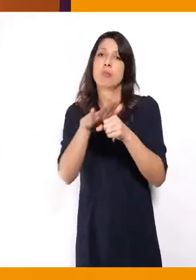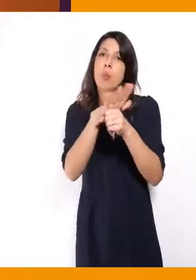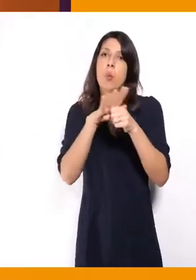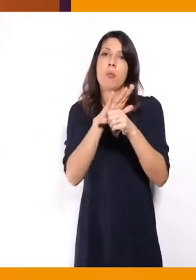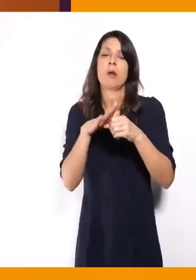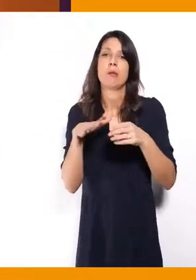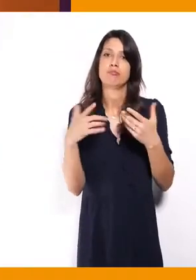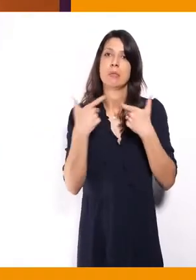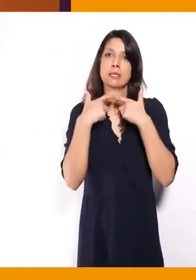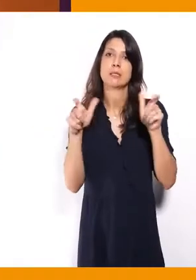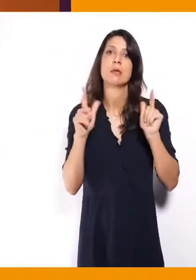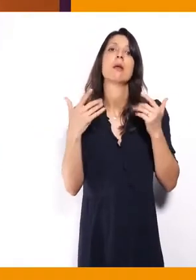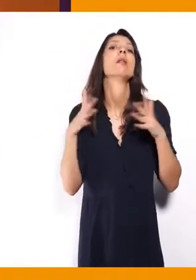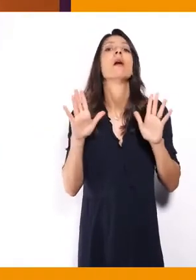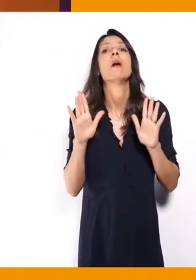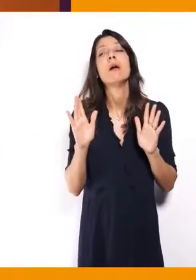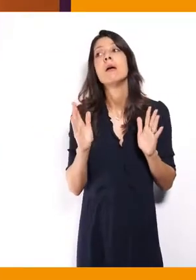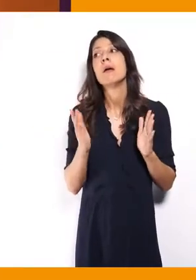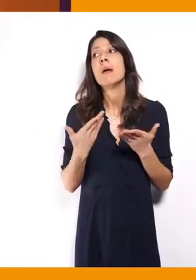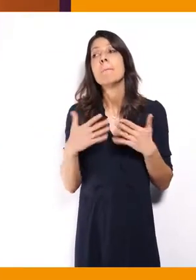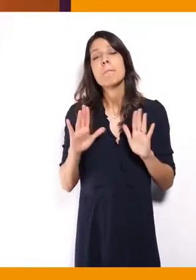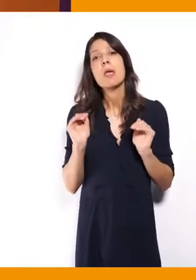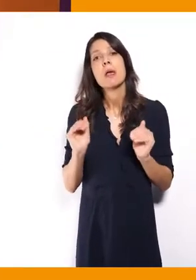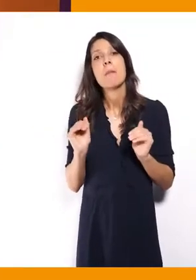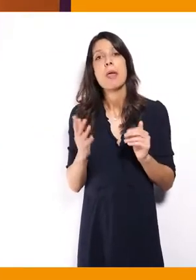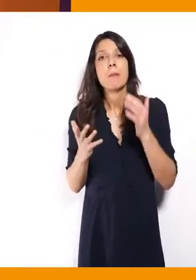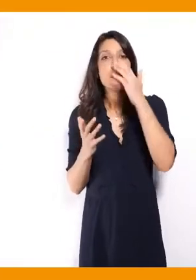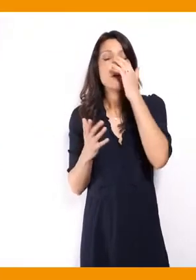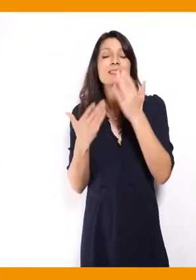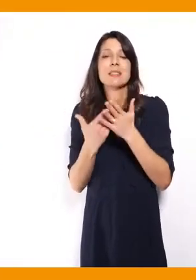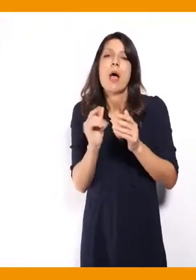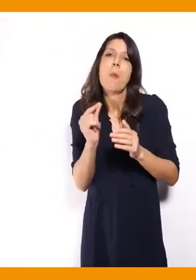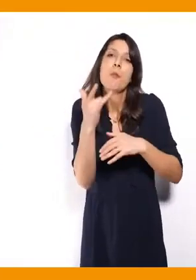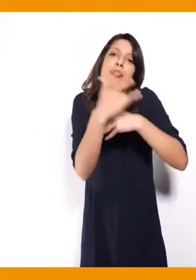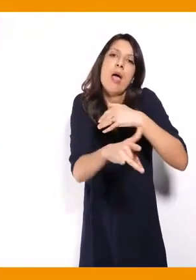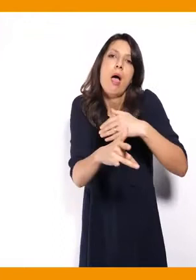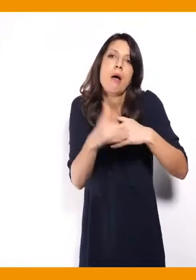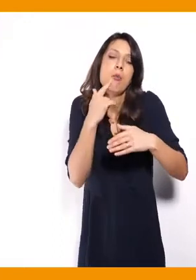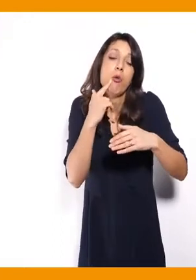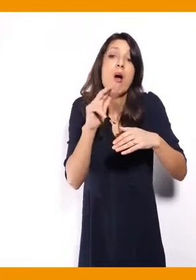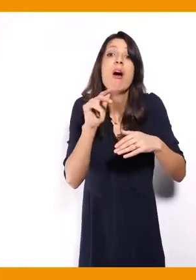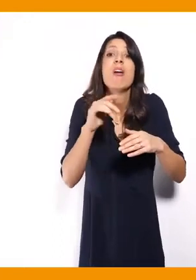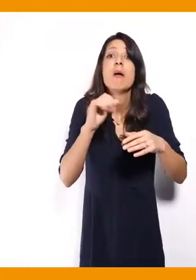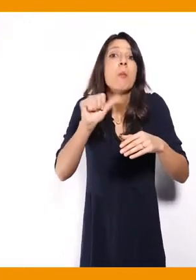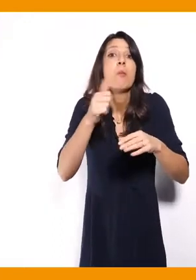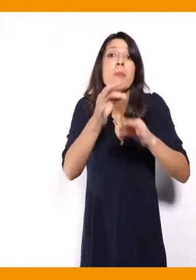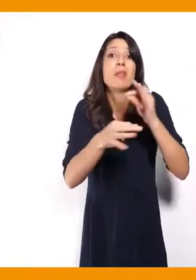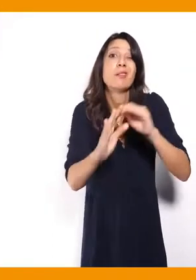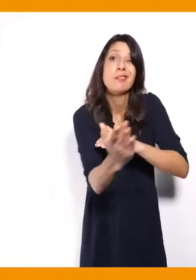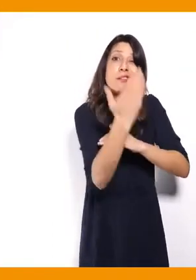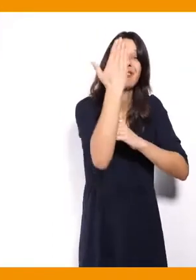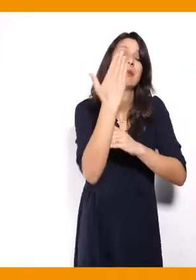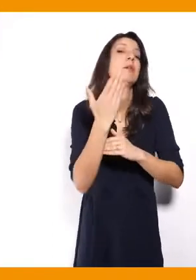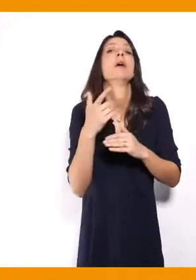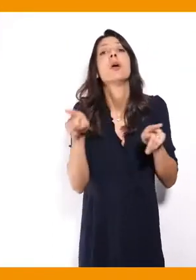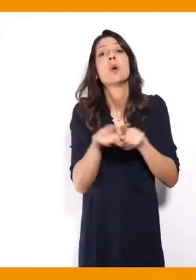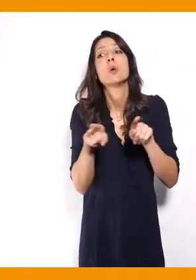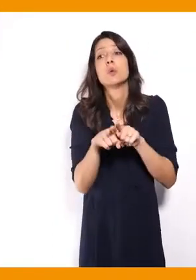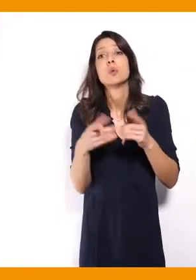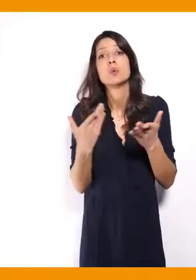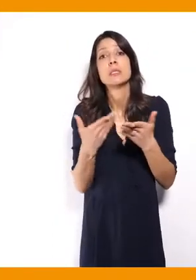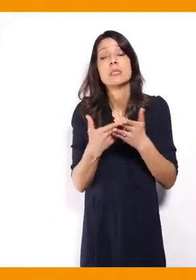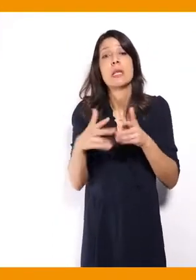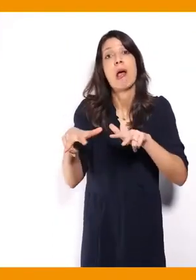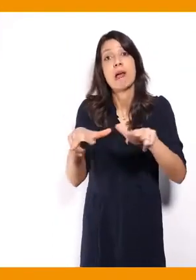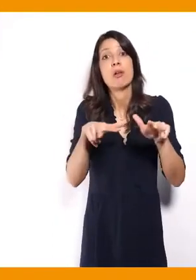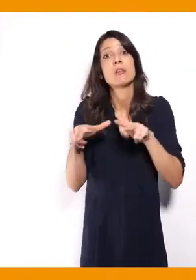Mais vous êtes d'accord avec moi pour dire que c un élément qui arrive un peu tard dans la campagne et que ce pas les spots de campagne qui passent à 23h57